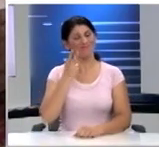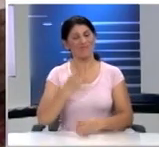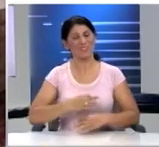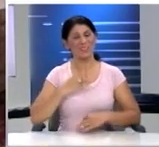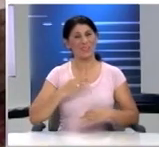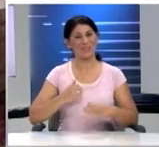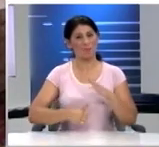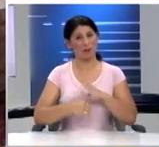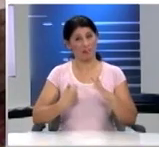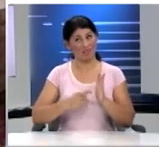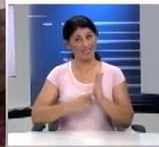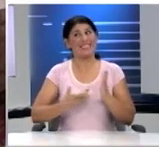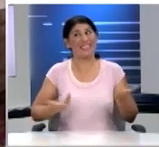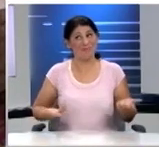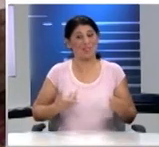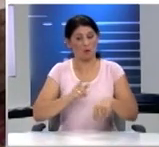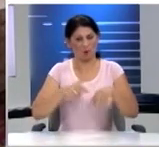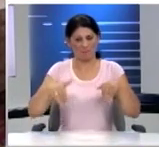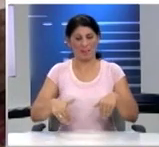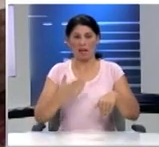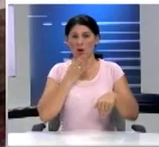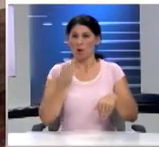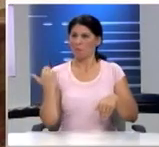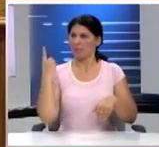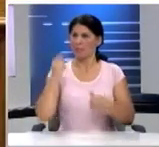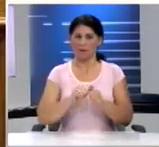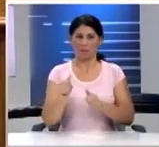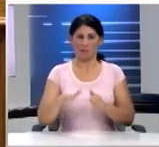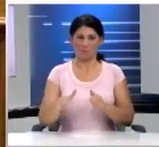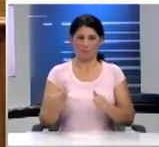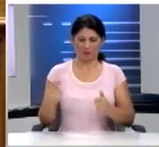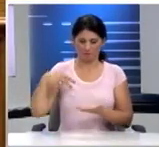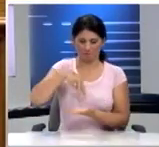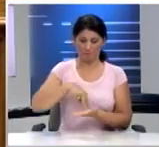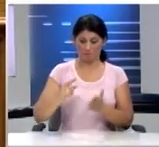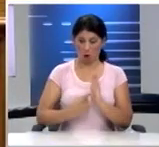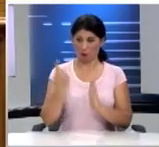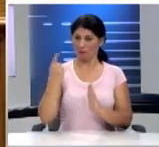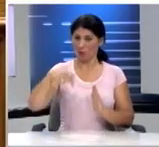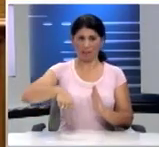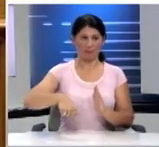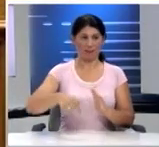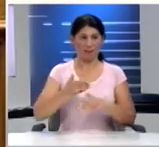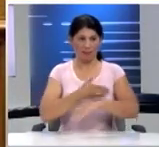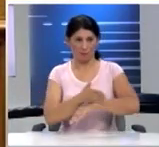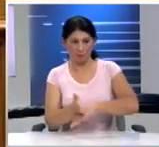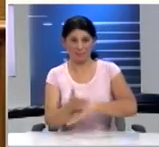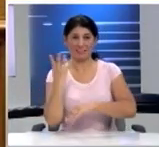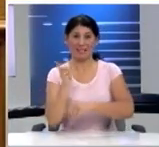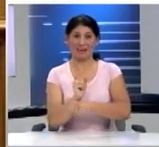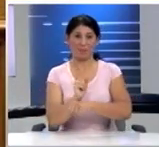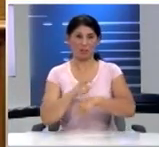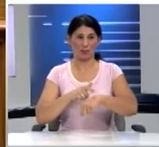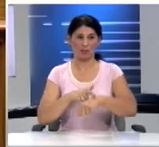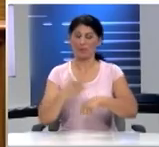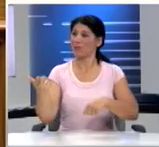σας πω ότι το ζήλεψα κιόλας γιατί ήταν μόλις πριν από ένα μήνα περίπου που στάθηκα εδώ για πρώτη φορά και υπερεύει κατά τέσσερα λεπτά το χρόνο οπότε